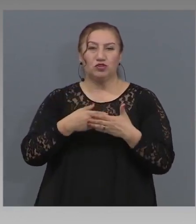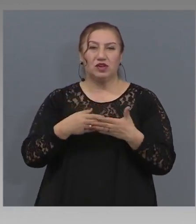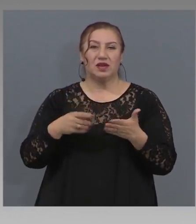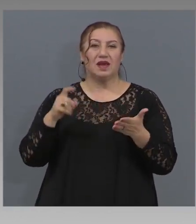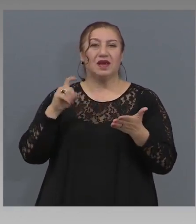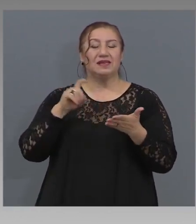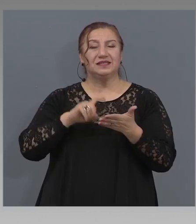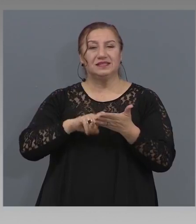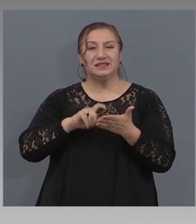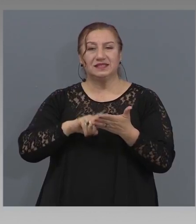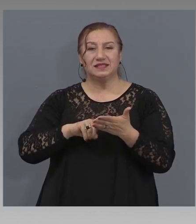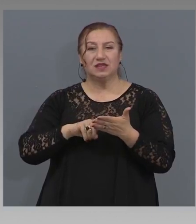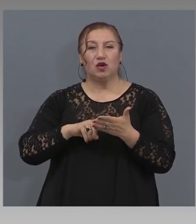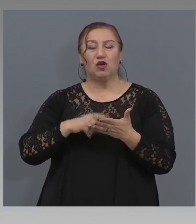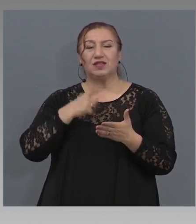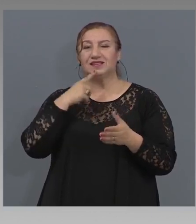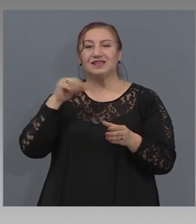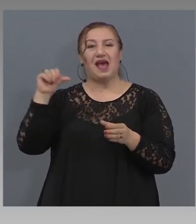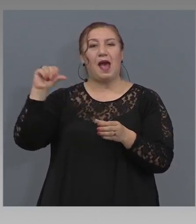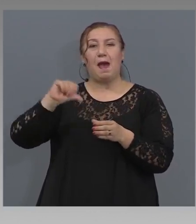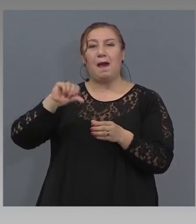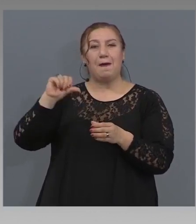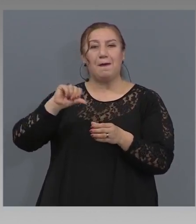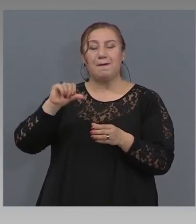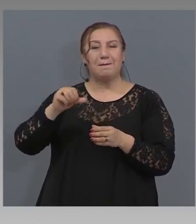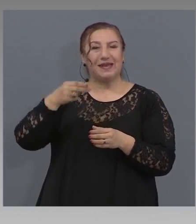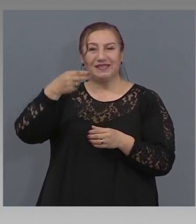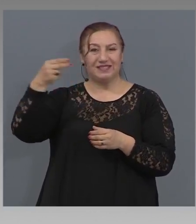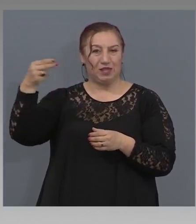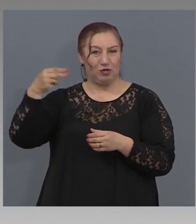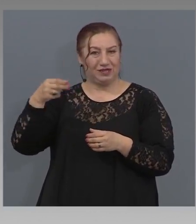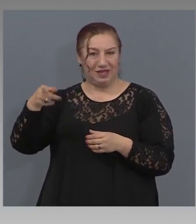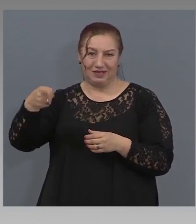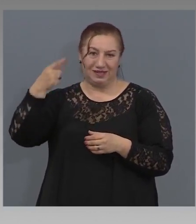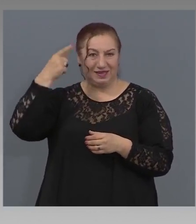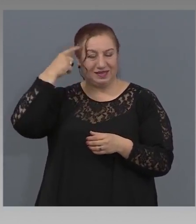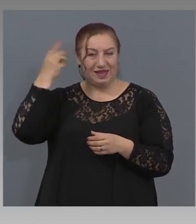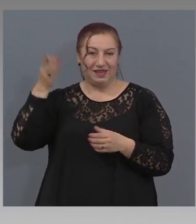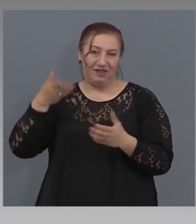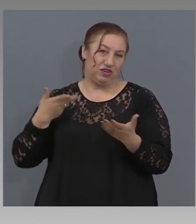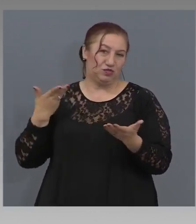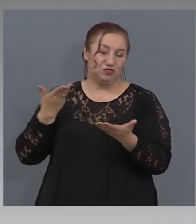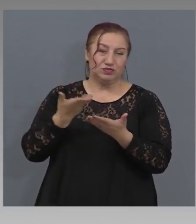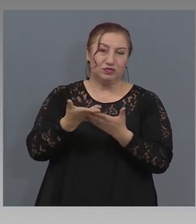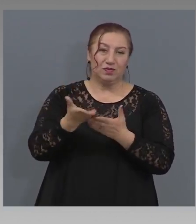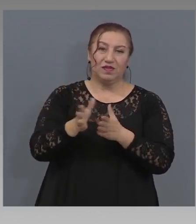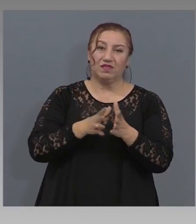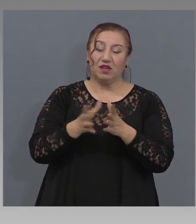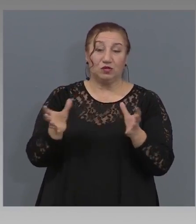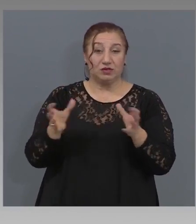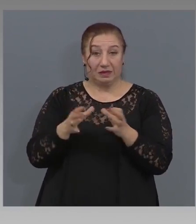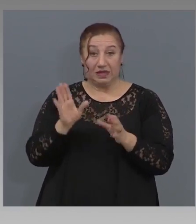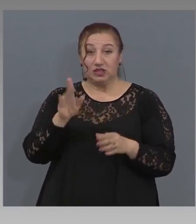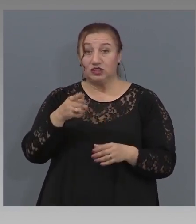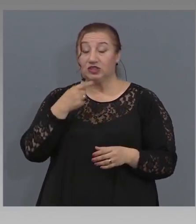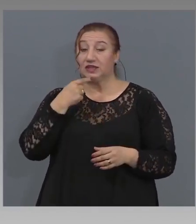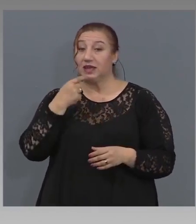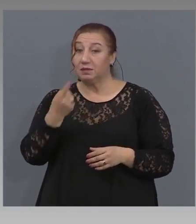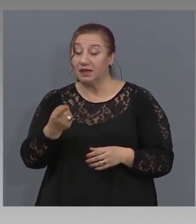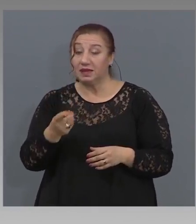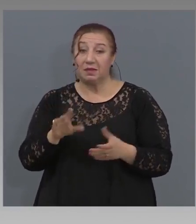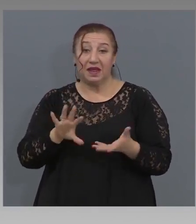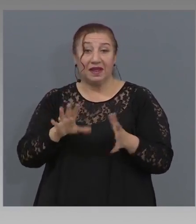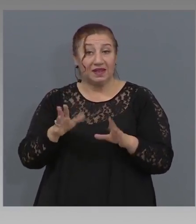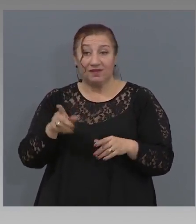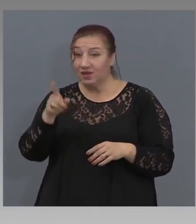наречен закон за бензиностанциите, който ще знаете вече в Народното събрание. Ще попитам, но най-вероятно и те не